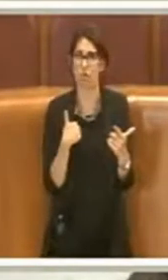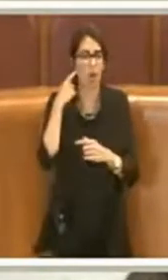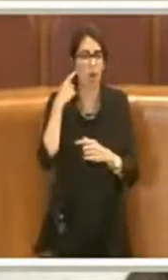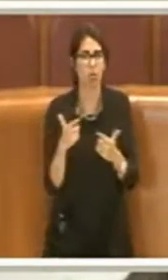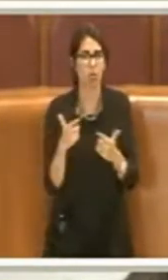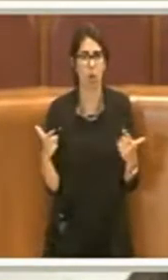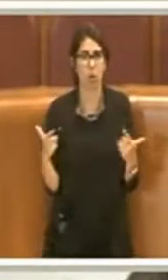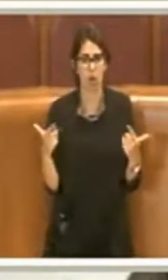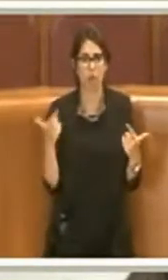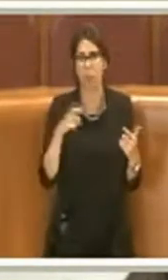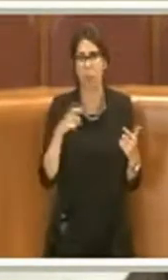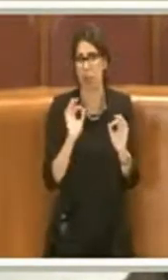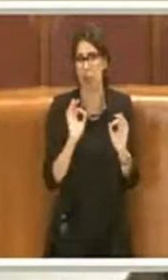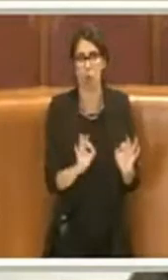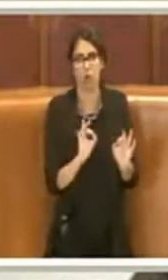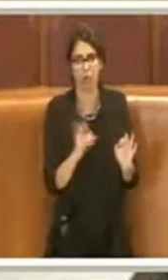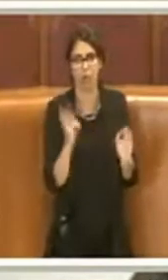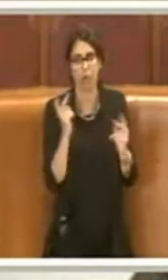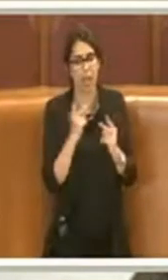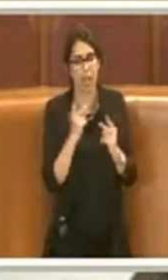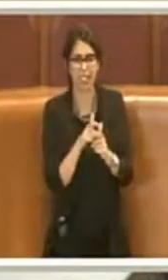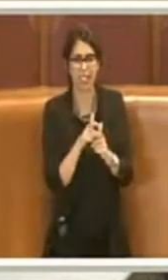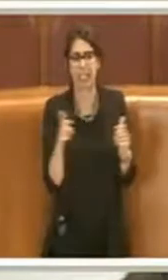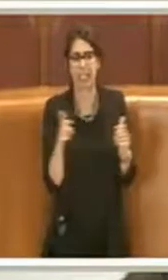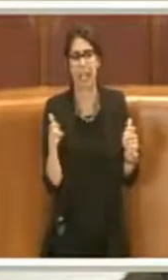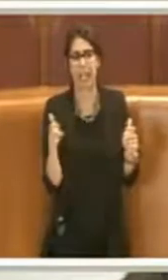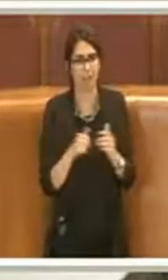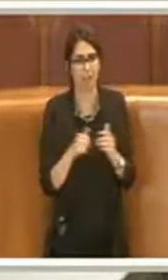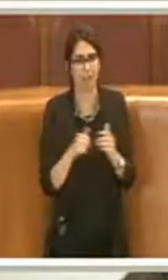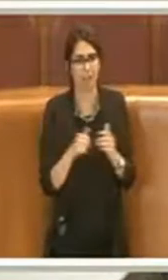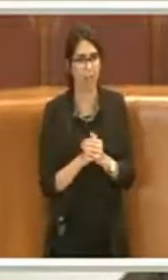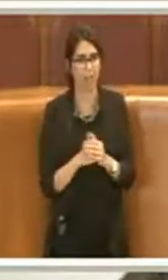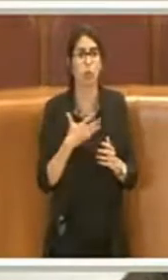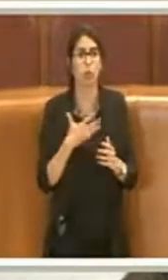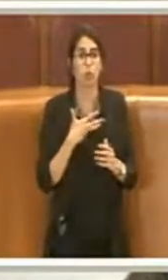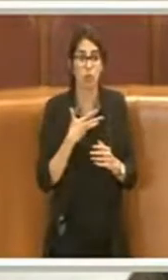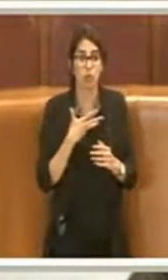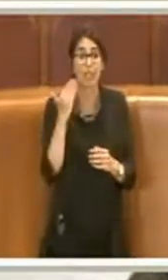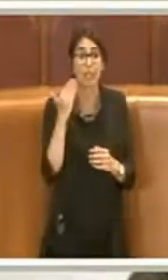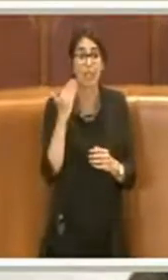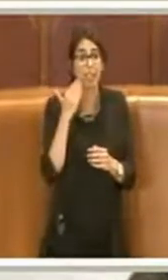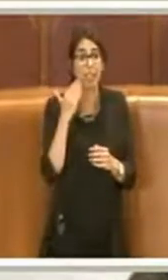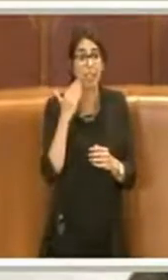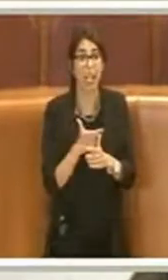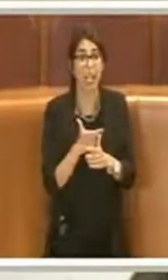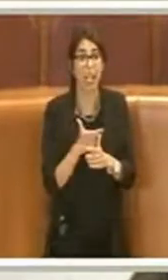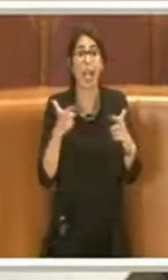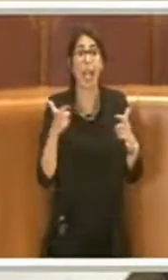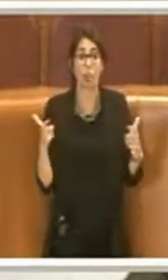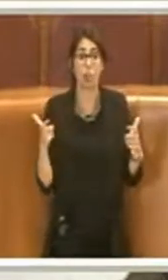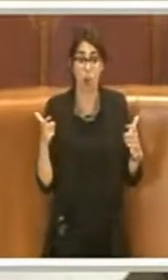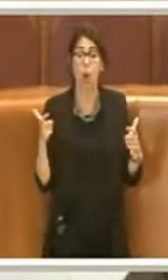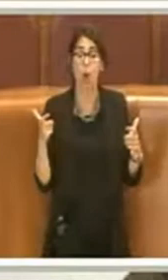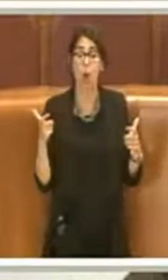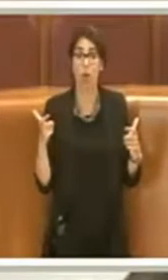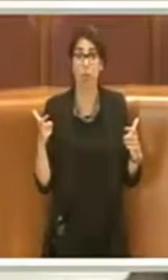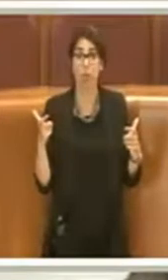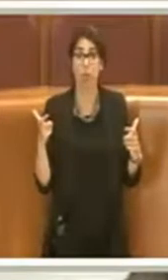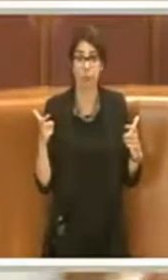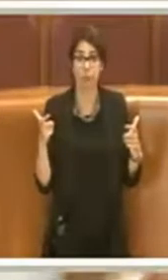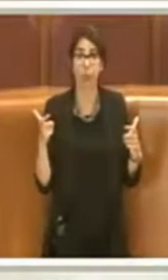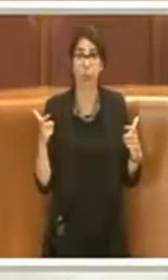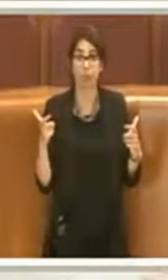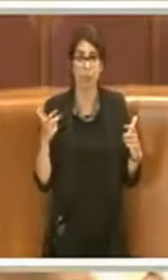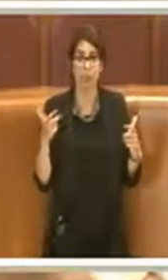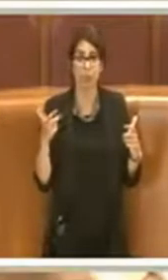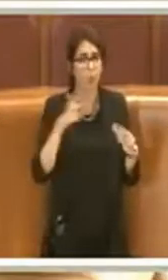quello che è accaduto. È un fatto molto grave perché ci sono dei debiti enormi, contratti da parte in tutti i comuni,